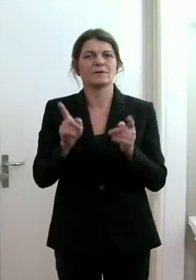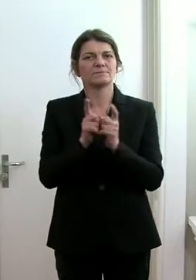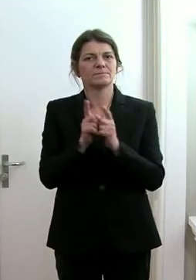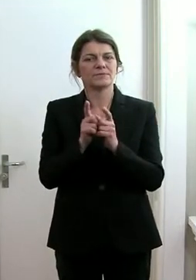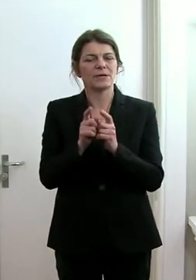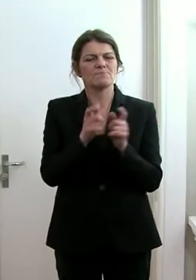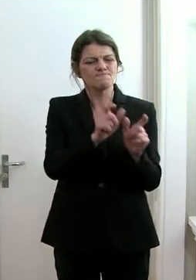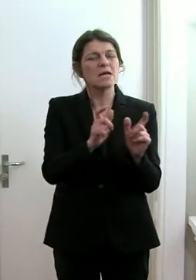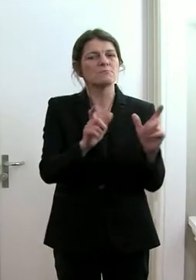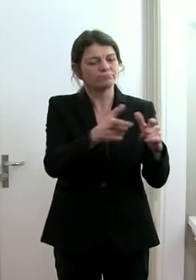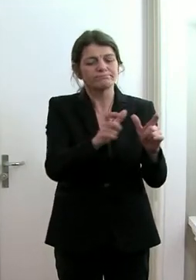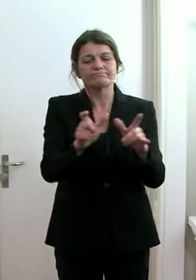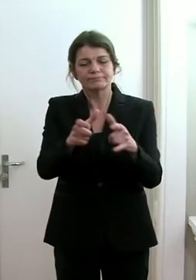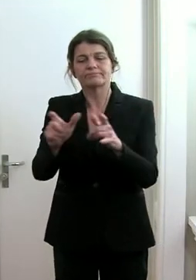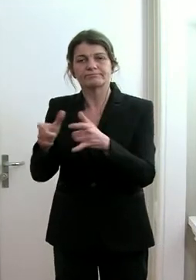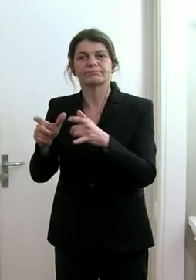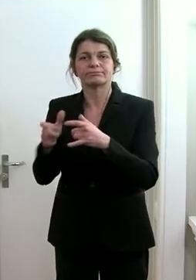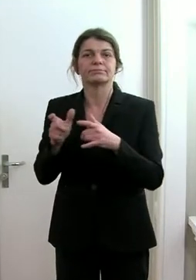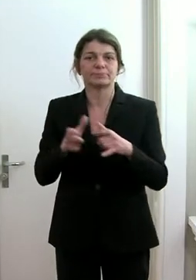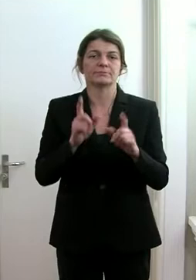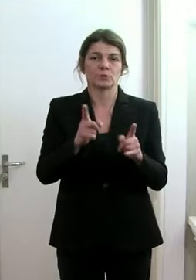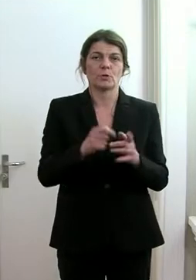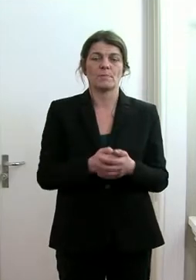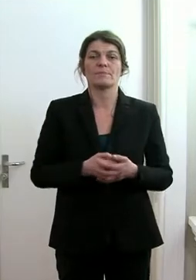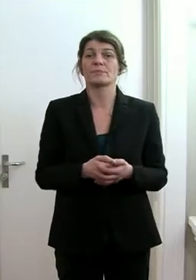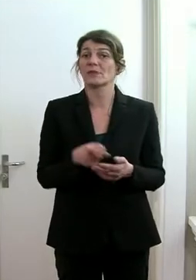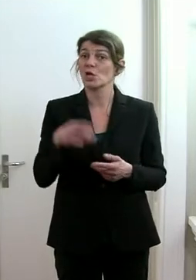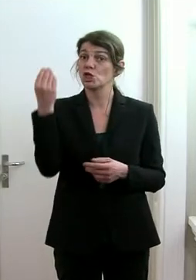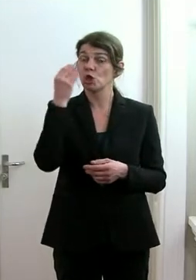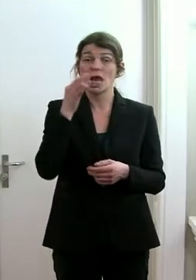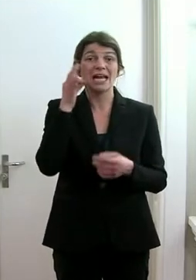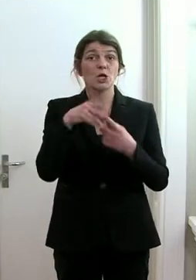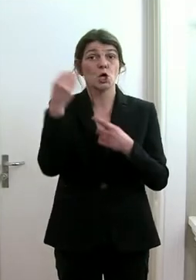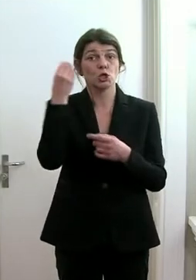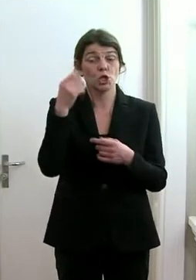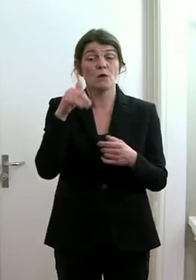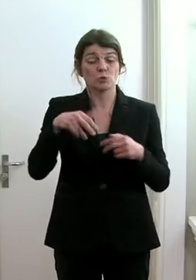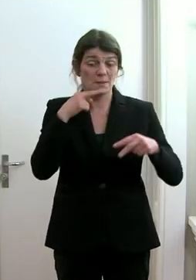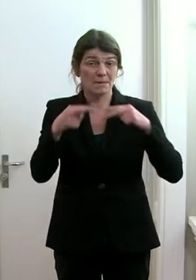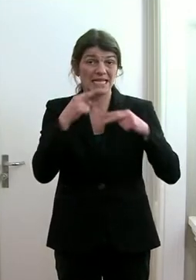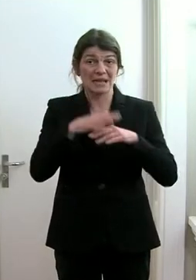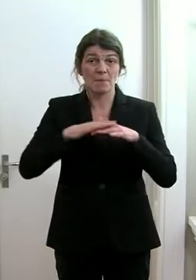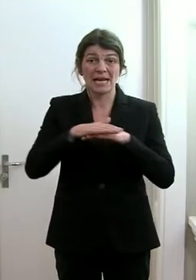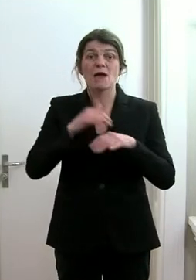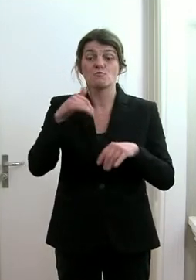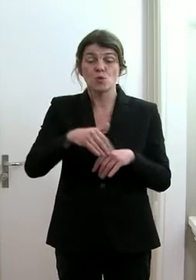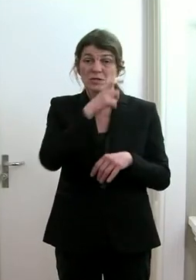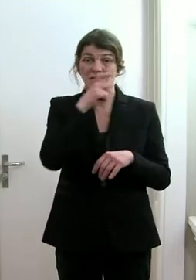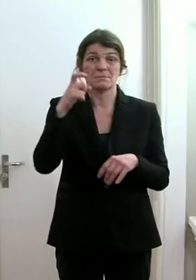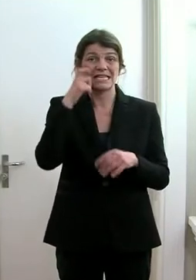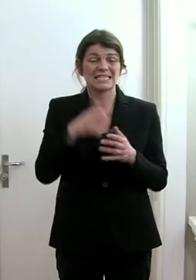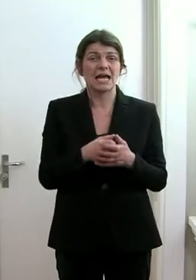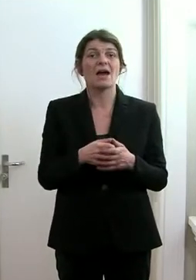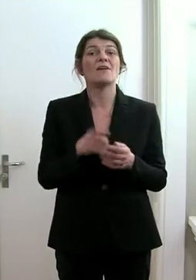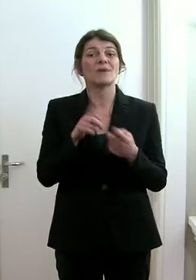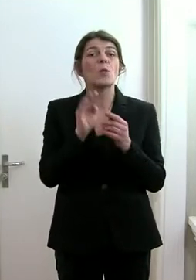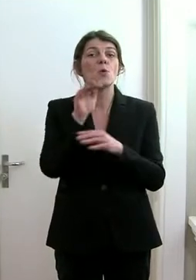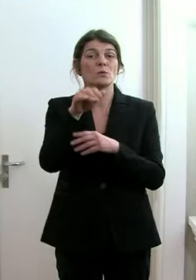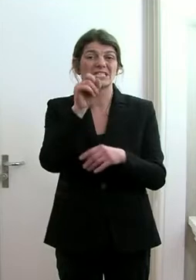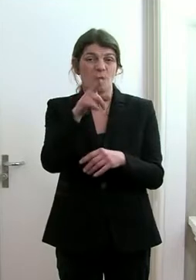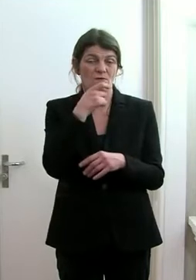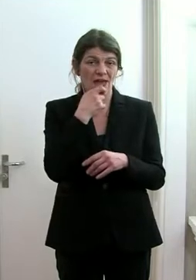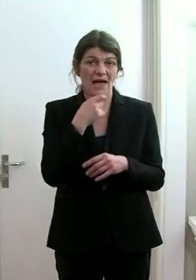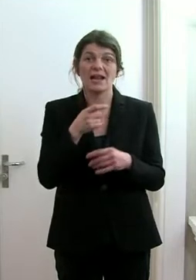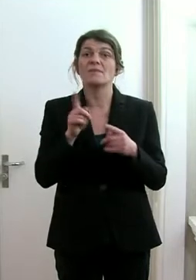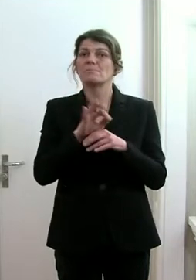verhindert. Die Schülerinnen und Schüler müssen im Mensa-Bereich eine Maske tragen, älter zwölf Jahre, bis sie am Tisch